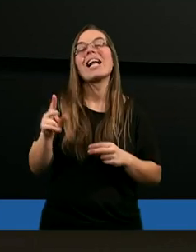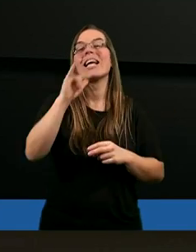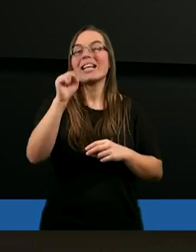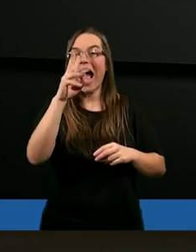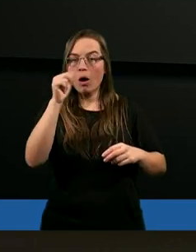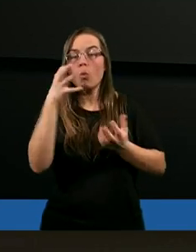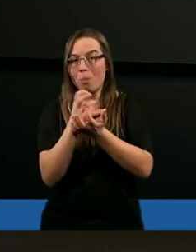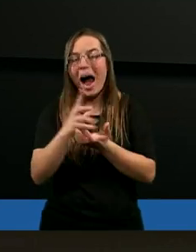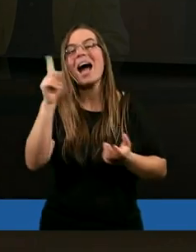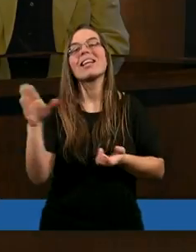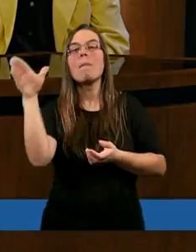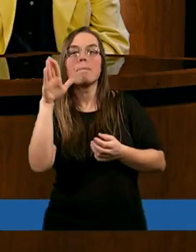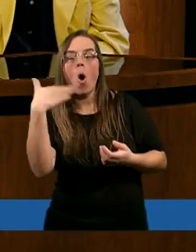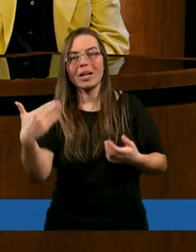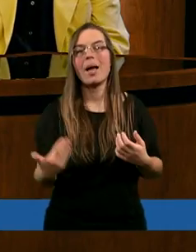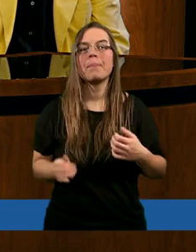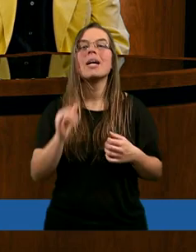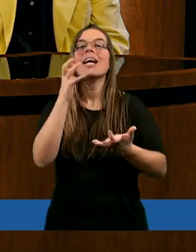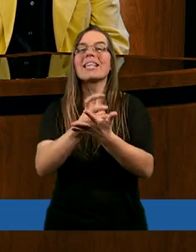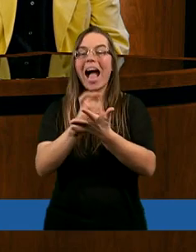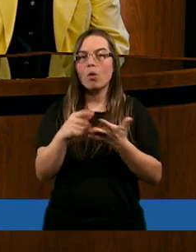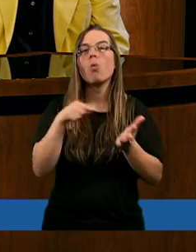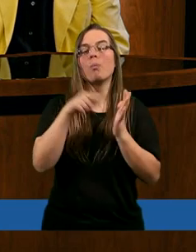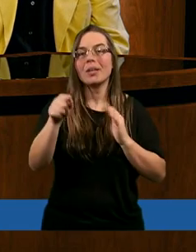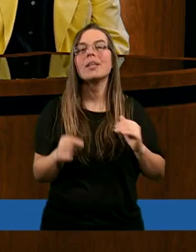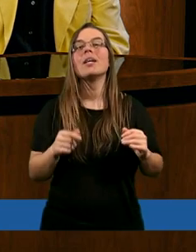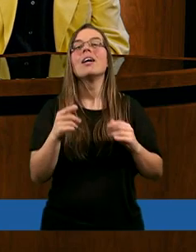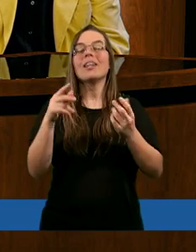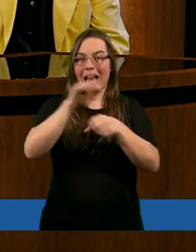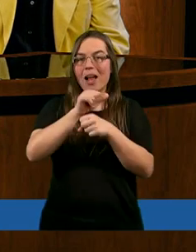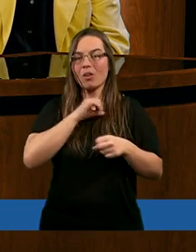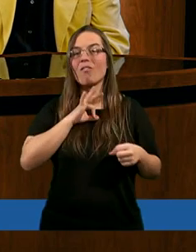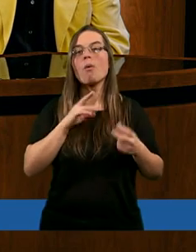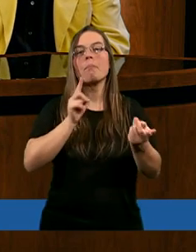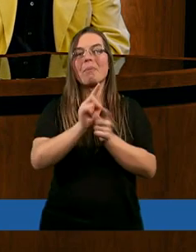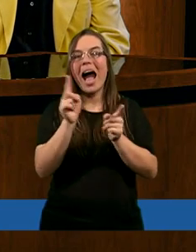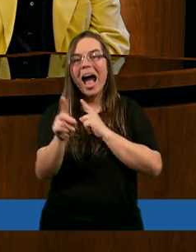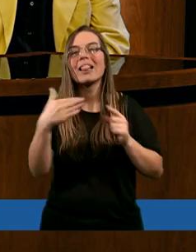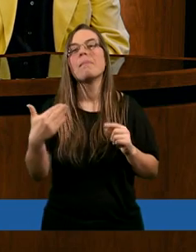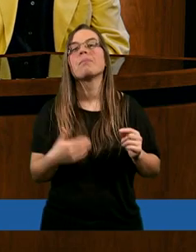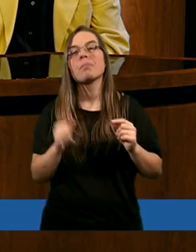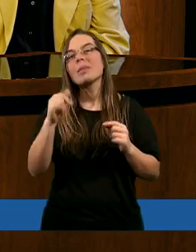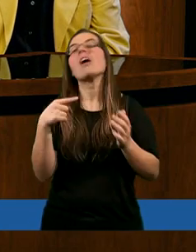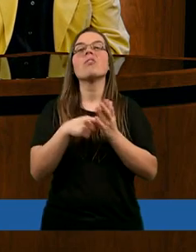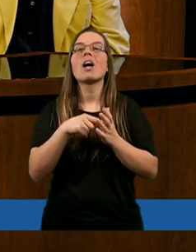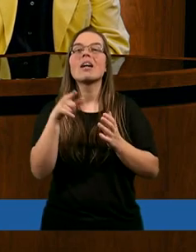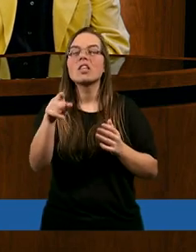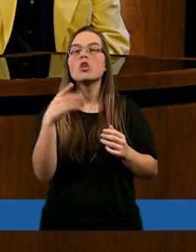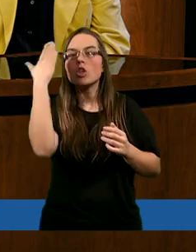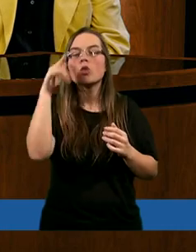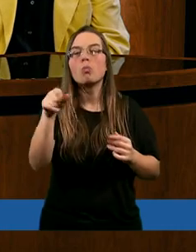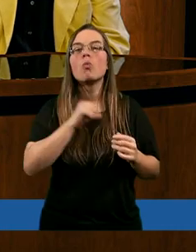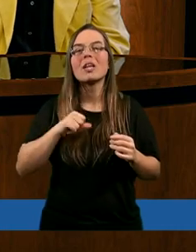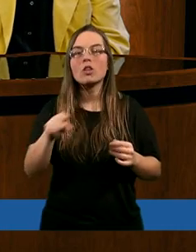z Bogiem? Jakub uciekał przed swoim bratem, przysnął i właśnie śniło mu się